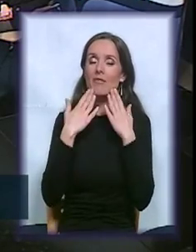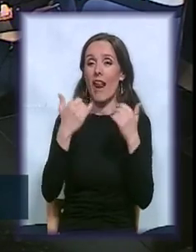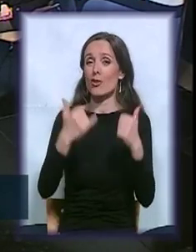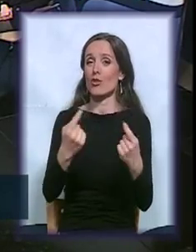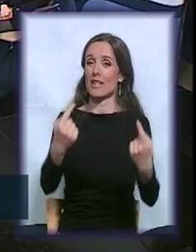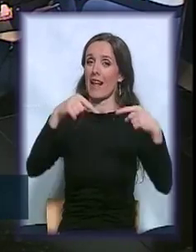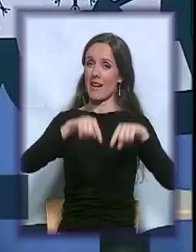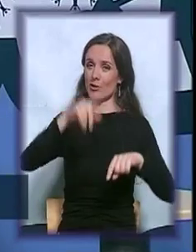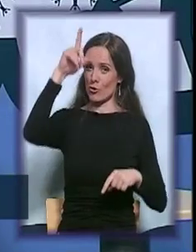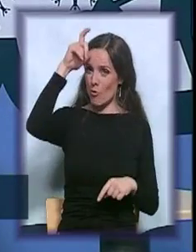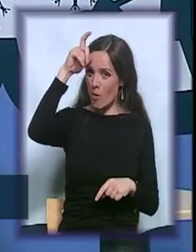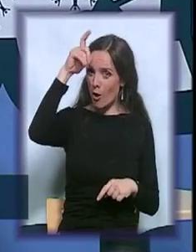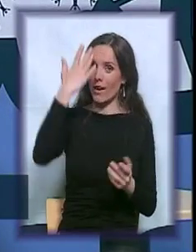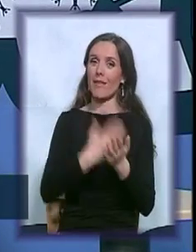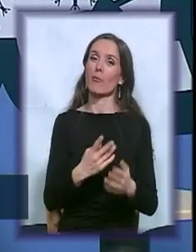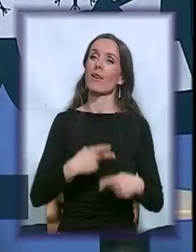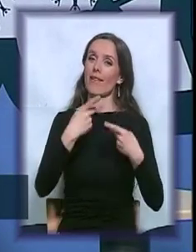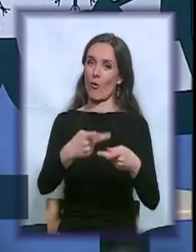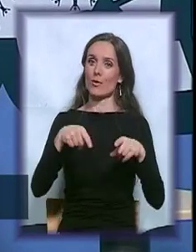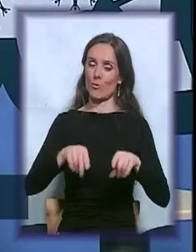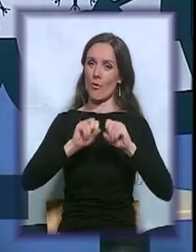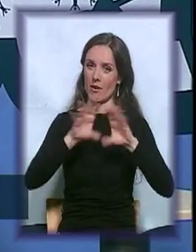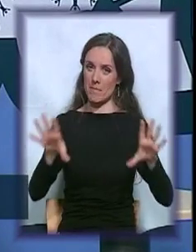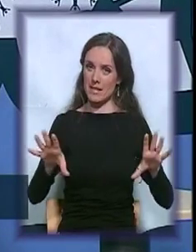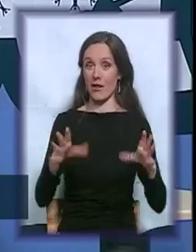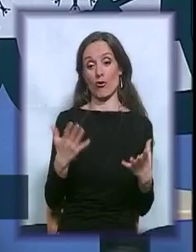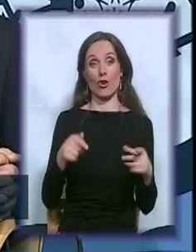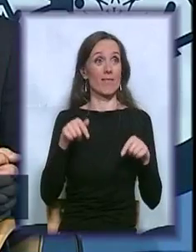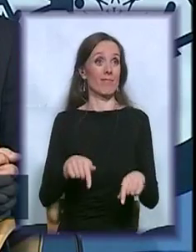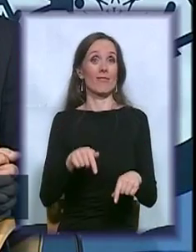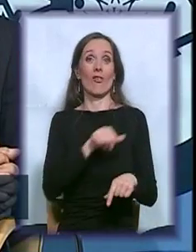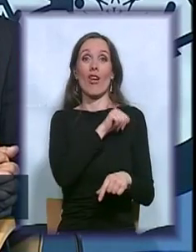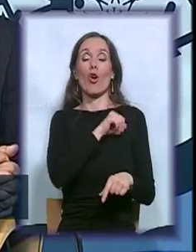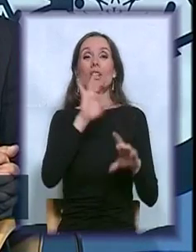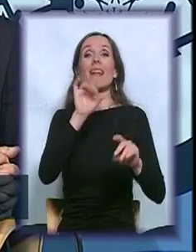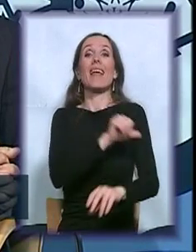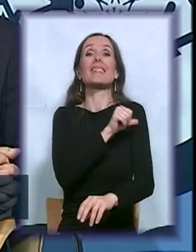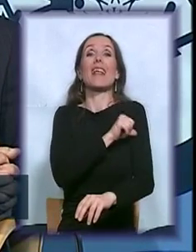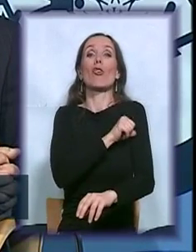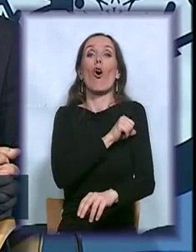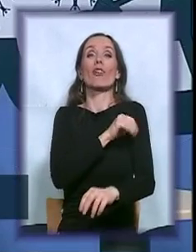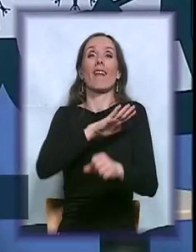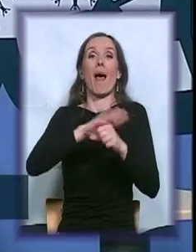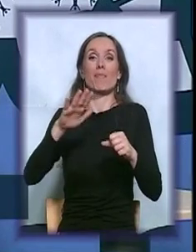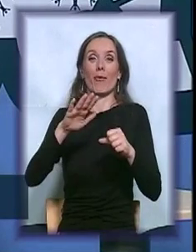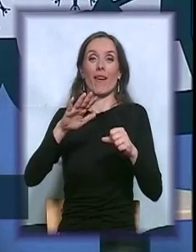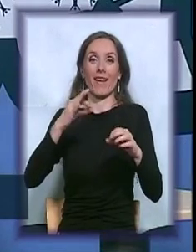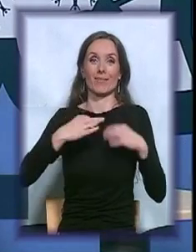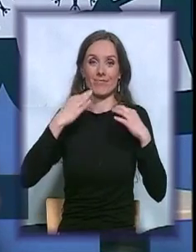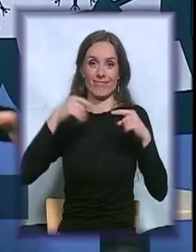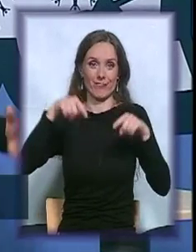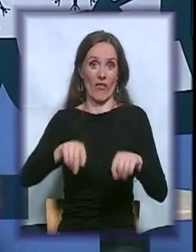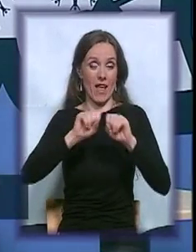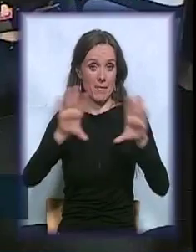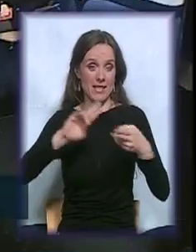Beograd i da budete gosti u ovoj emisiji. Inoče, deset godina emisiju Pozavite nas bolje. Dođite nam opet i kada